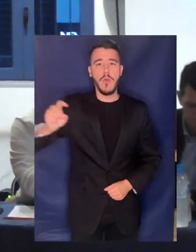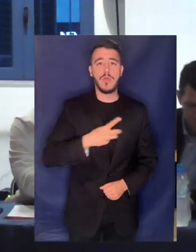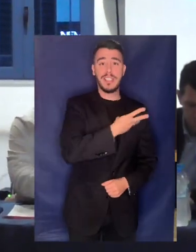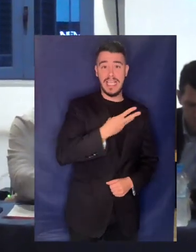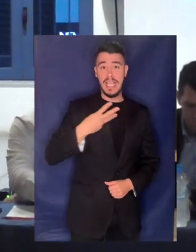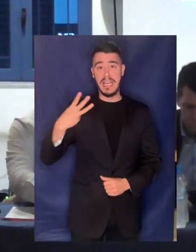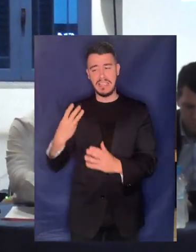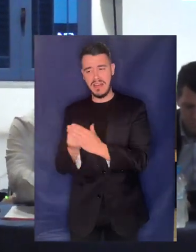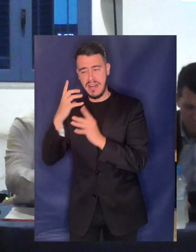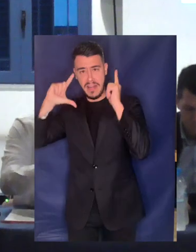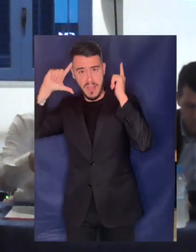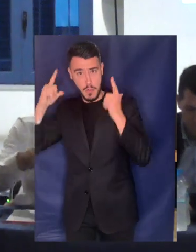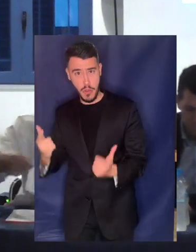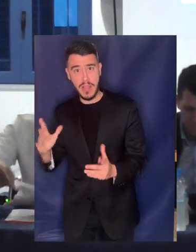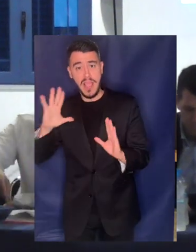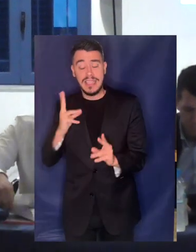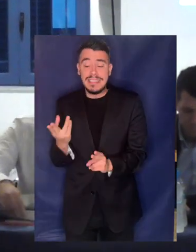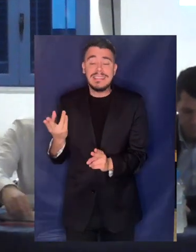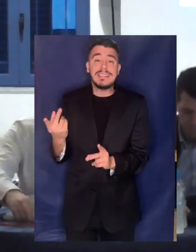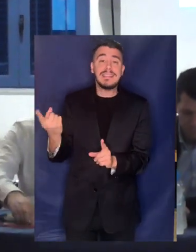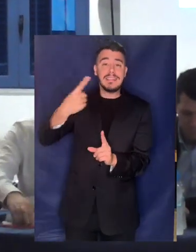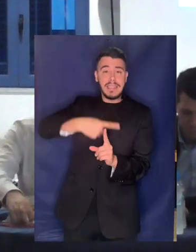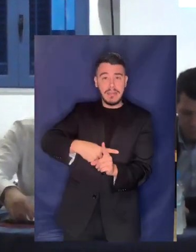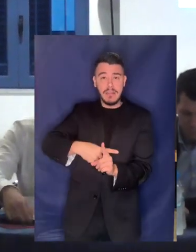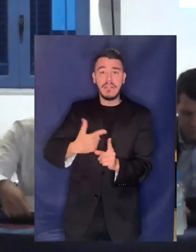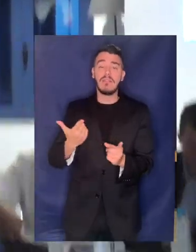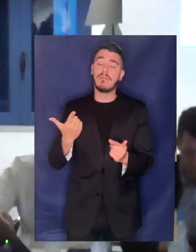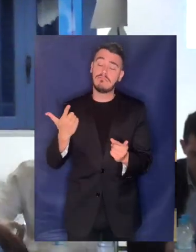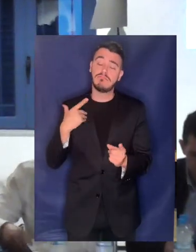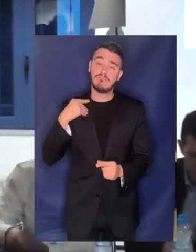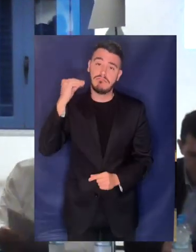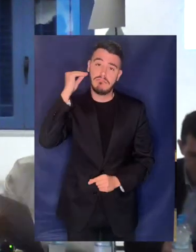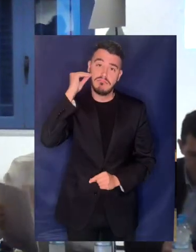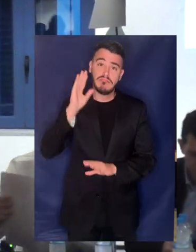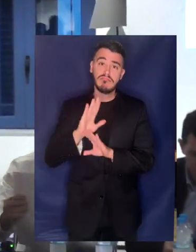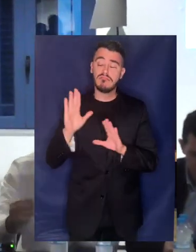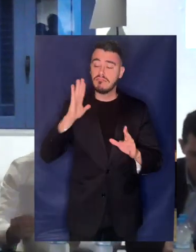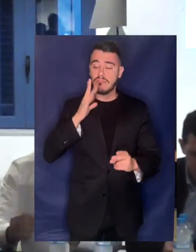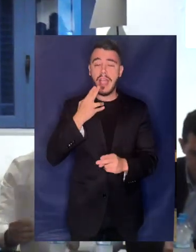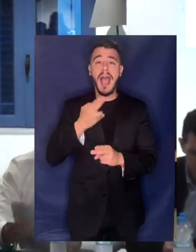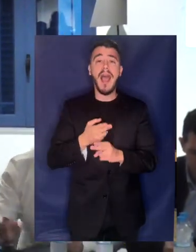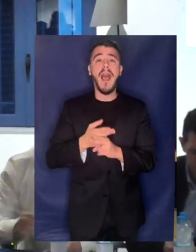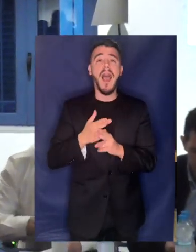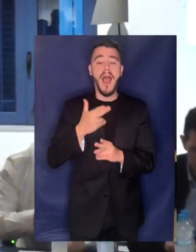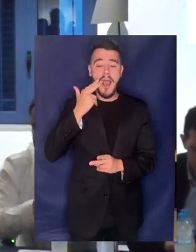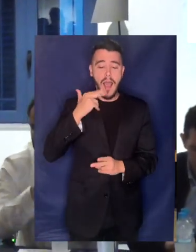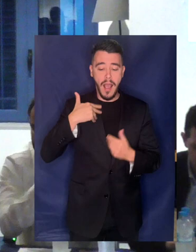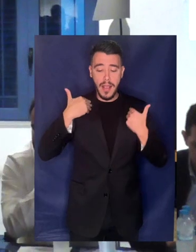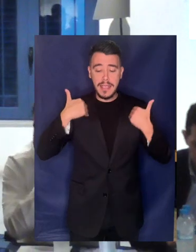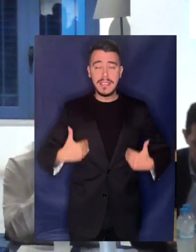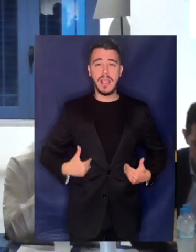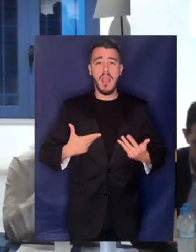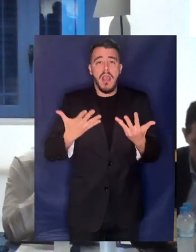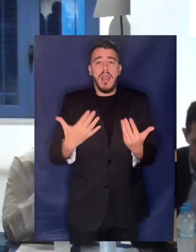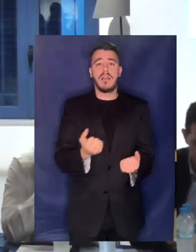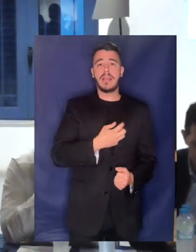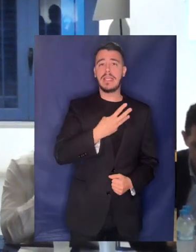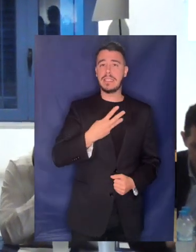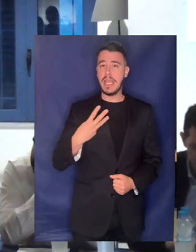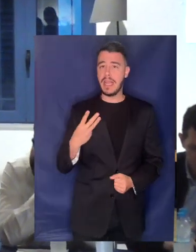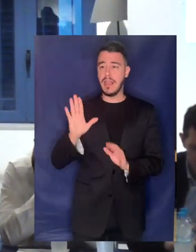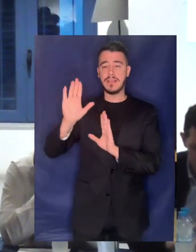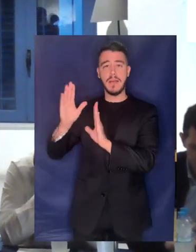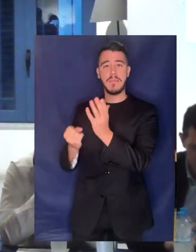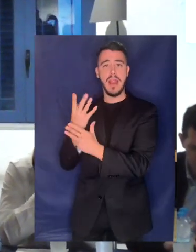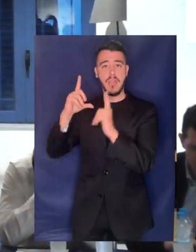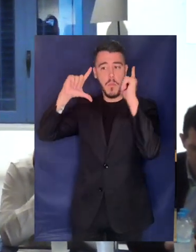να μετρηθούμε και αξιακά γιατί αυτή η συζήτηση και για το νερό και για τις οδομές και για την ασφάλεια στη χώρα είναι και μια